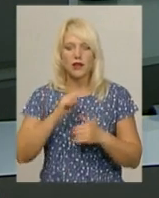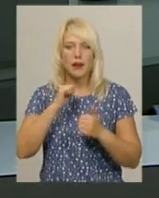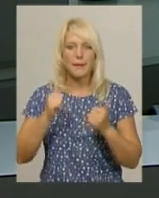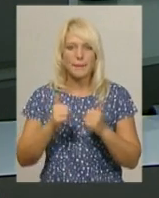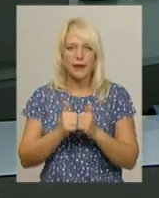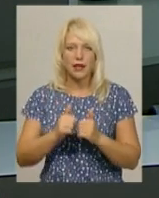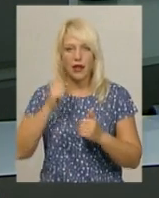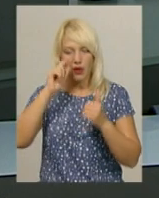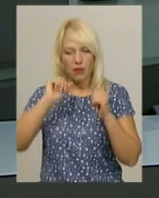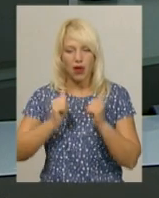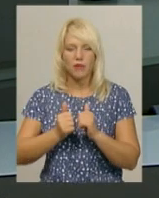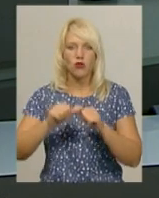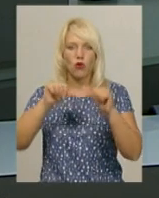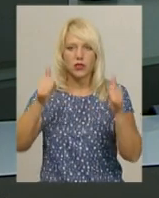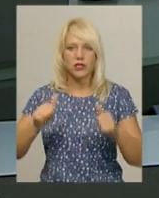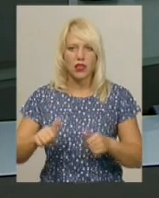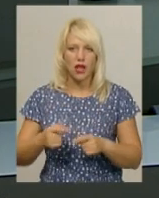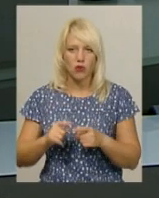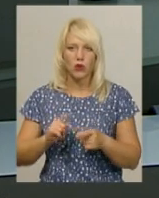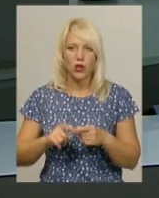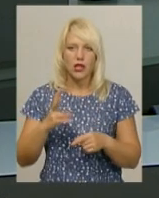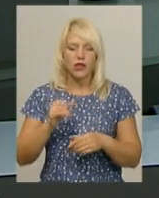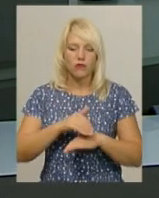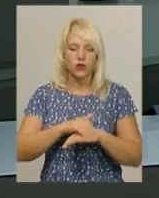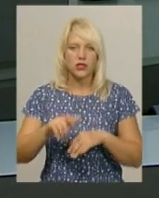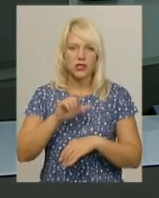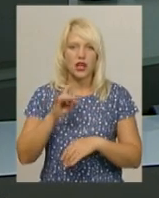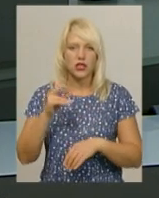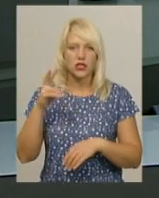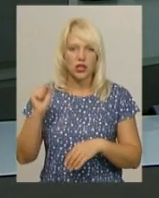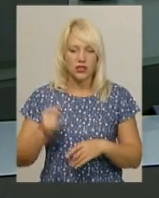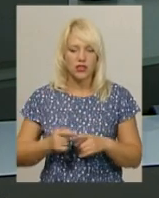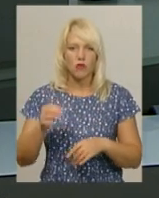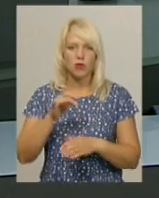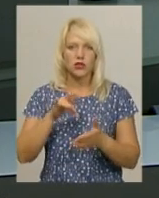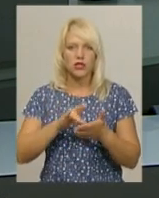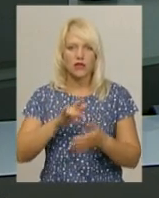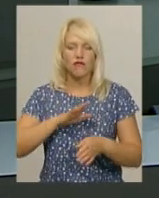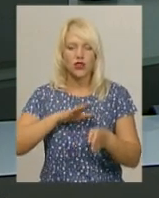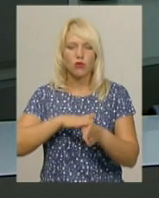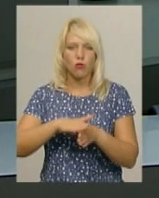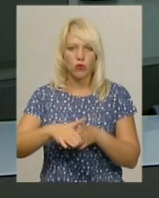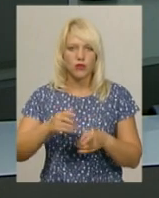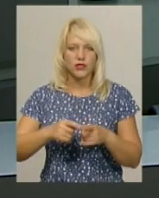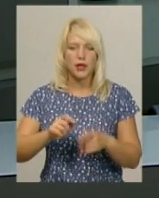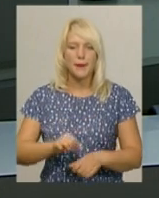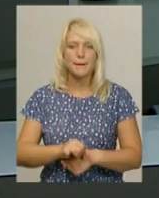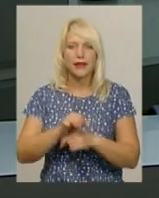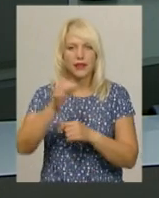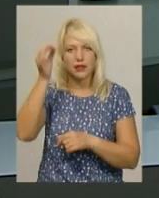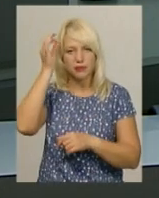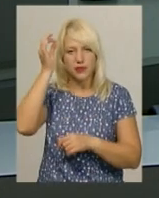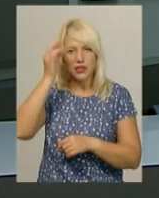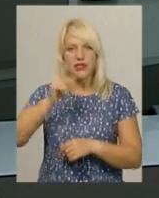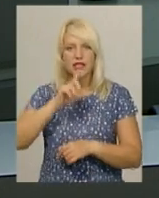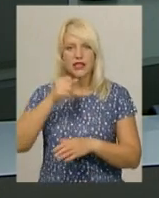знаку на території Хмельницького обласного управління Нацполіції на вулиці Зарічанській в обласному центрі відбувся мітинг рекієм та панахіда за